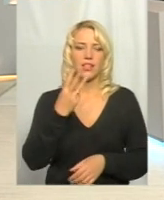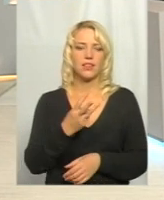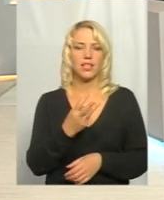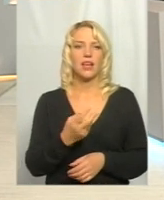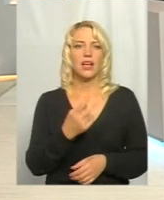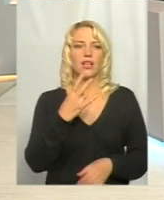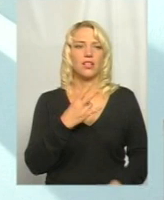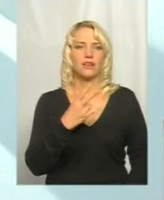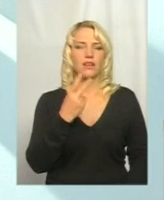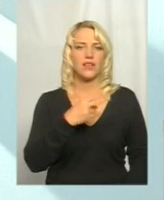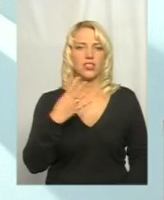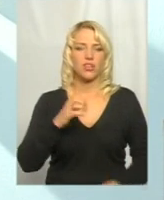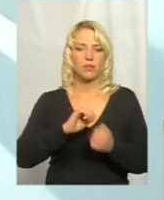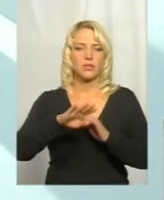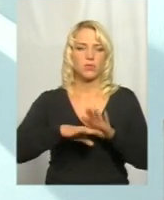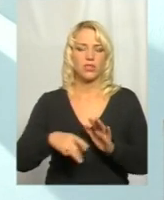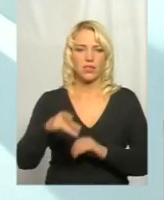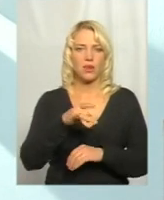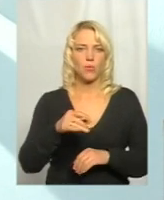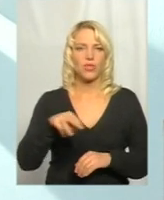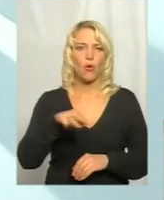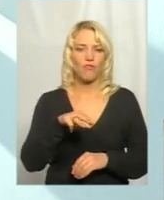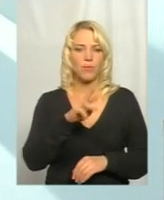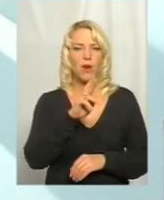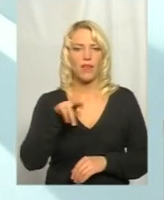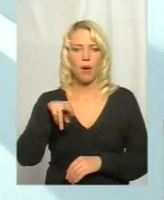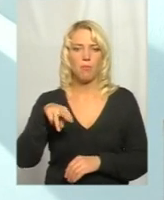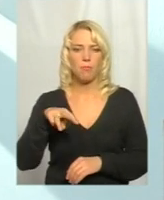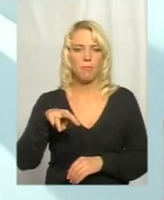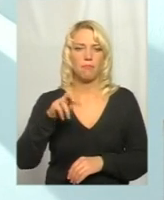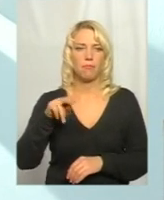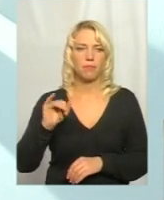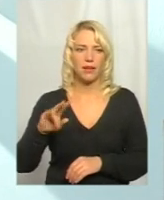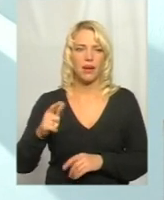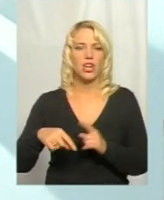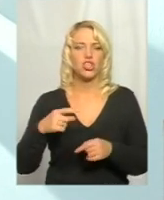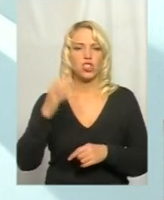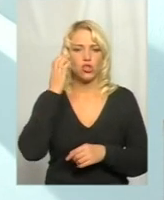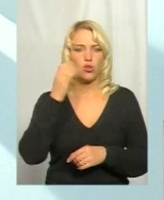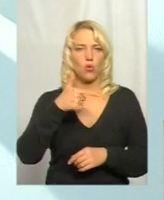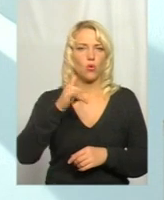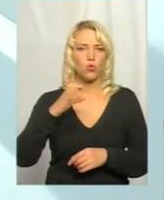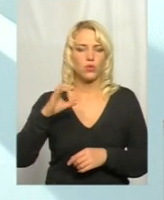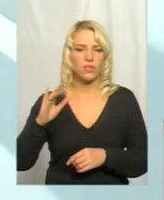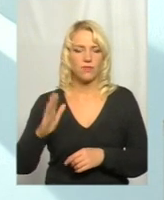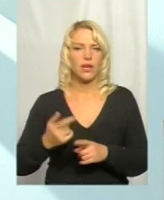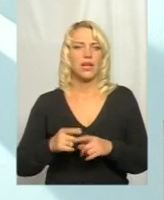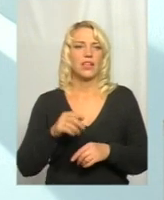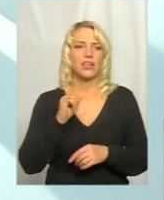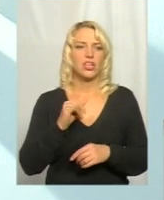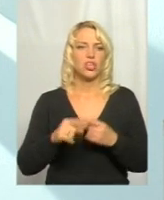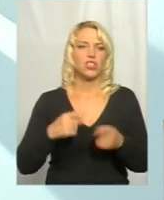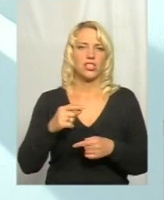Р-24, Кам'яне-Подільський район, Теофіпольський, Ямпіль-Тихомель через Човгузів, це Теофіпольський район, і М-12 Ружична через